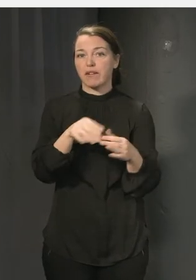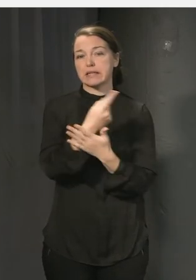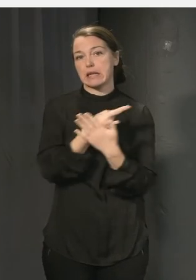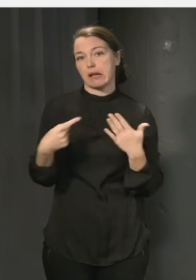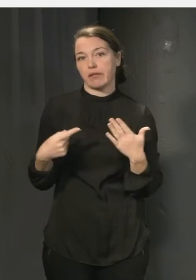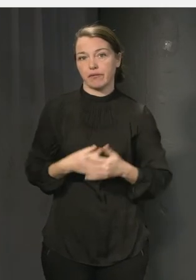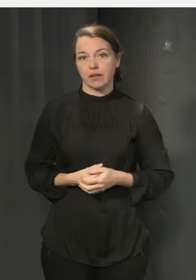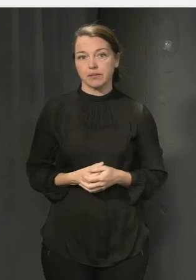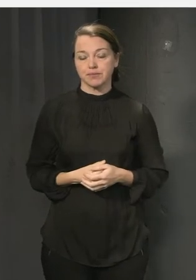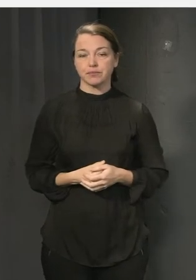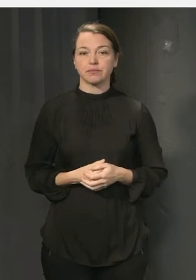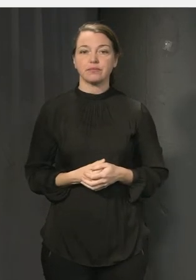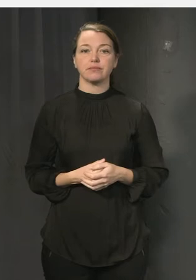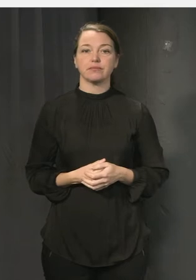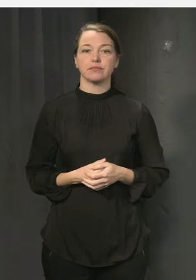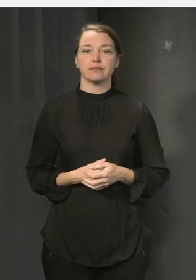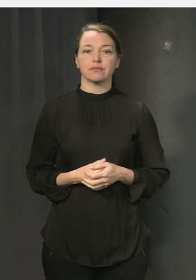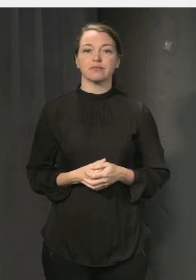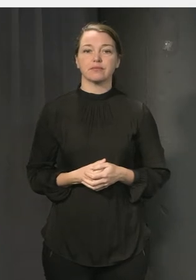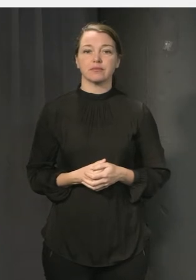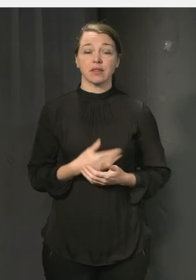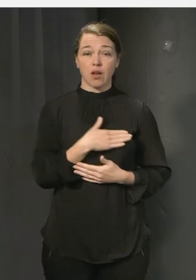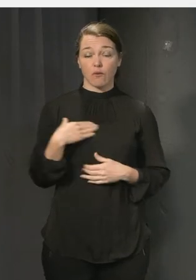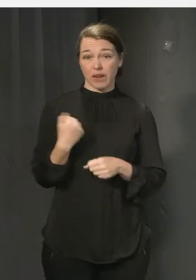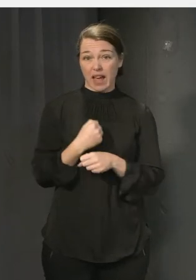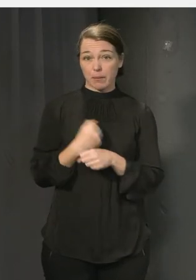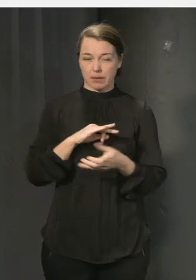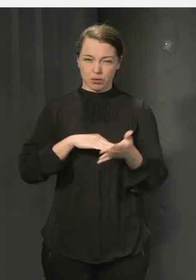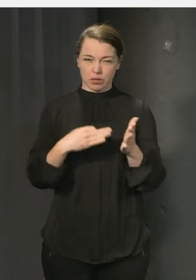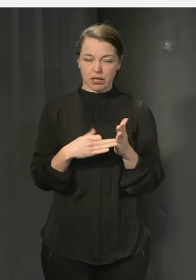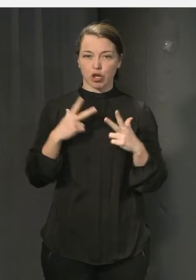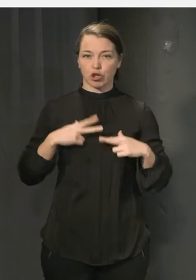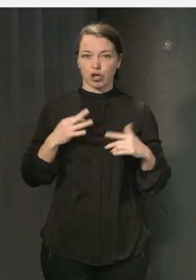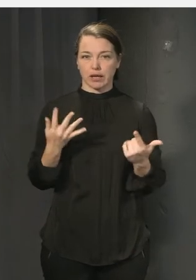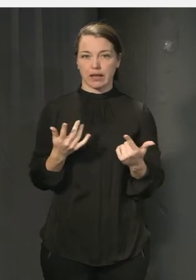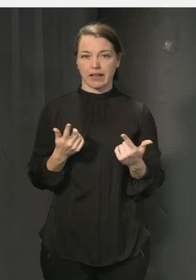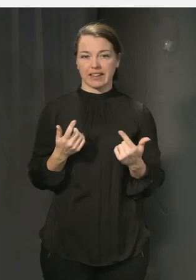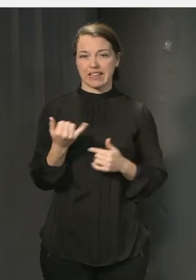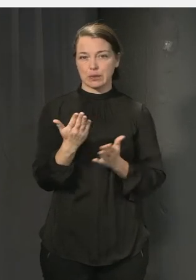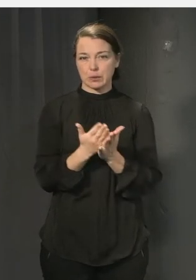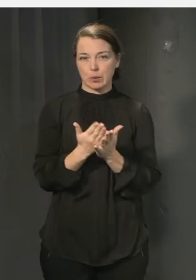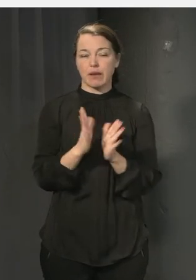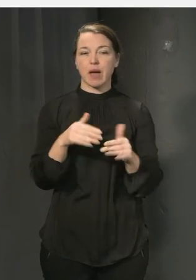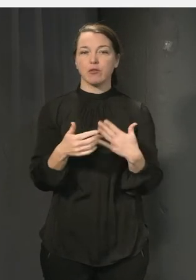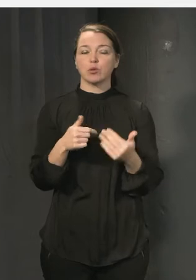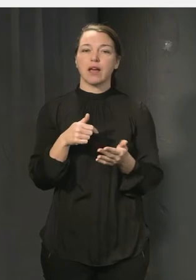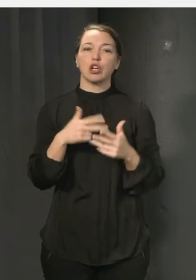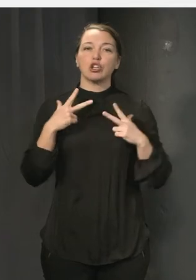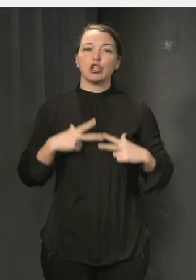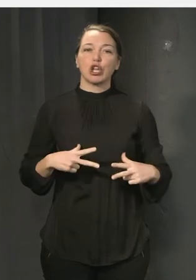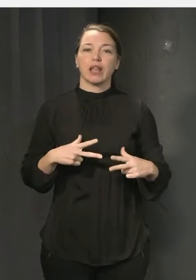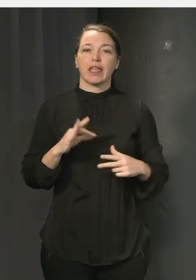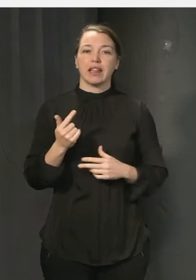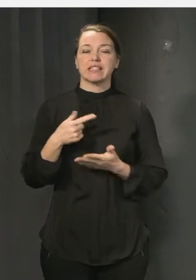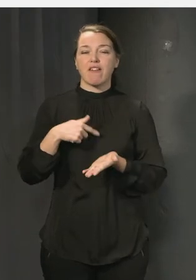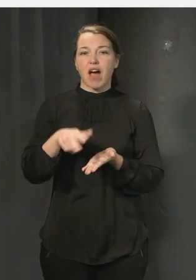Jag tänker, vi har ju i det här projektet, eller arbetet som vi har gjort kring trygghetsskolan gjort sådana här trygghetsvandringar. Och det är ju väldigt enkelt